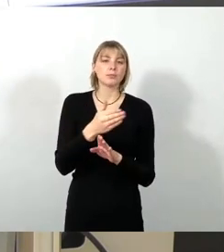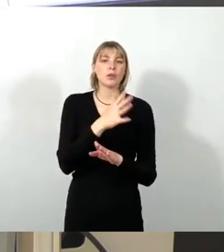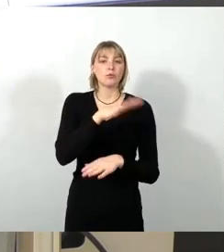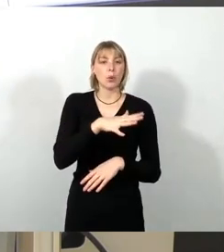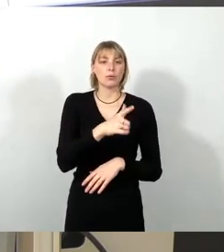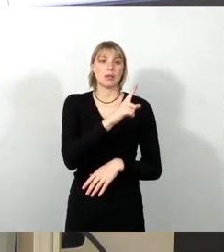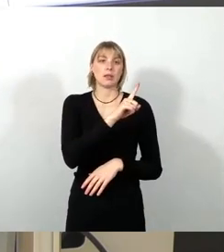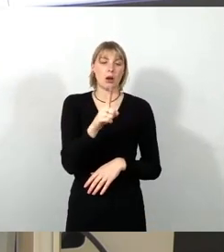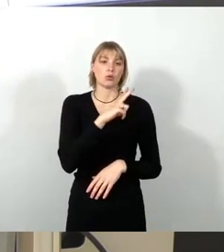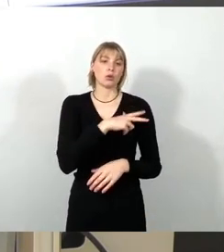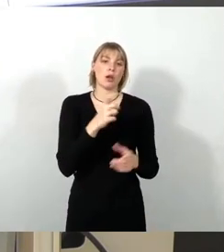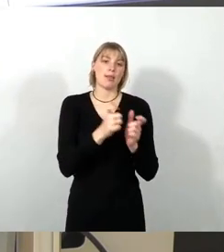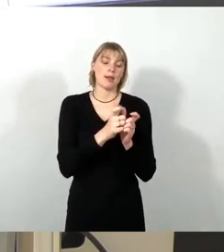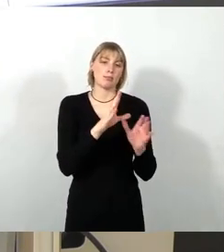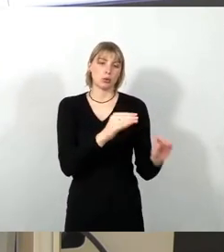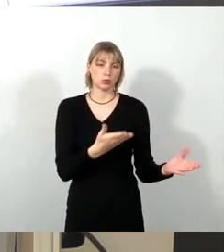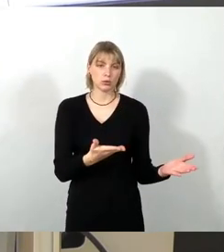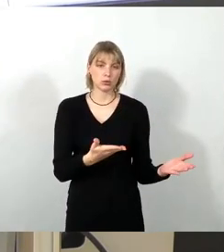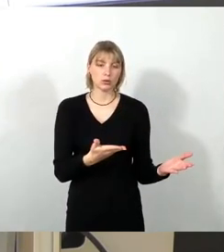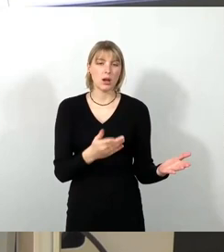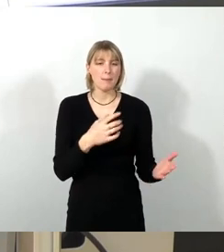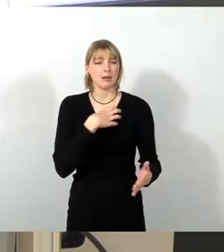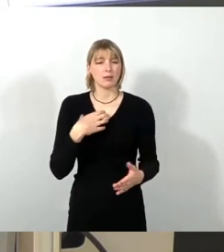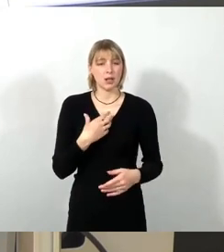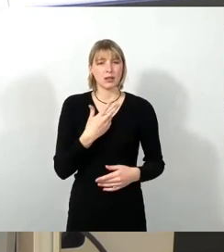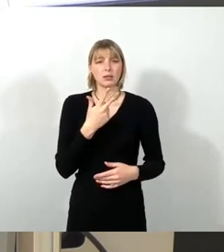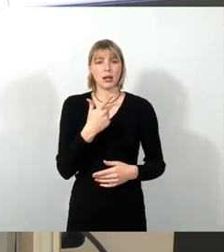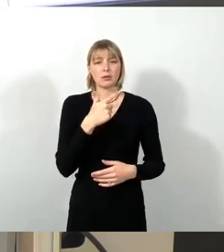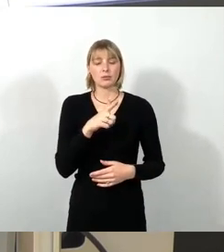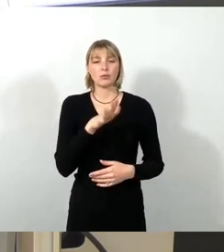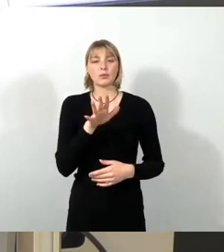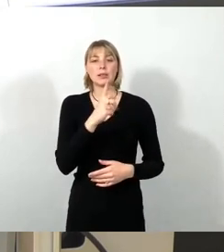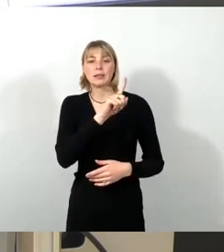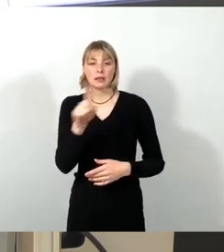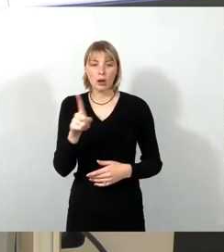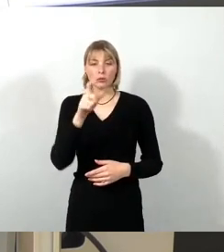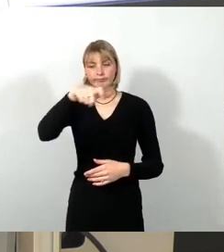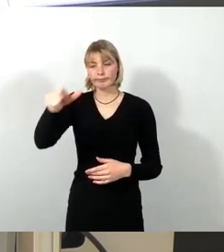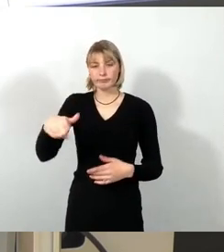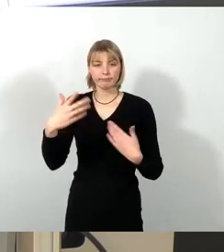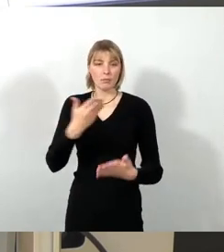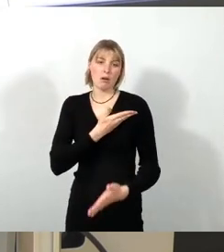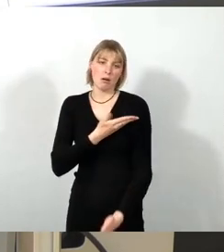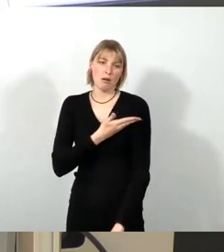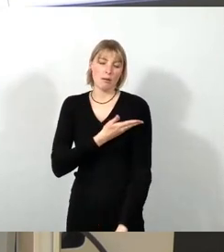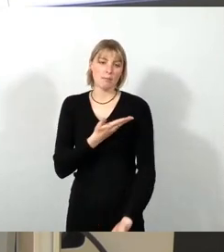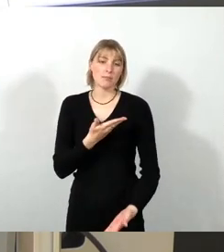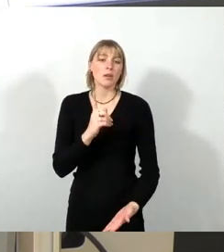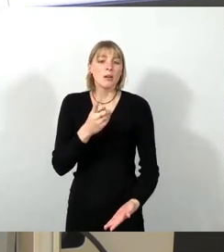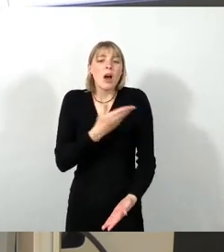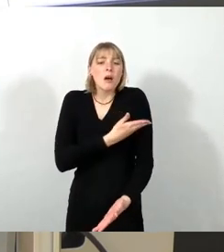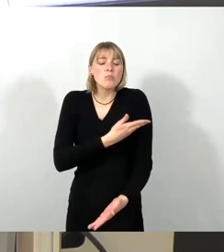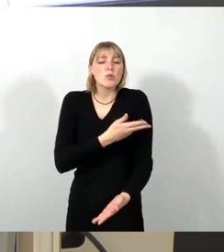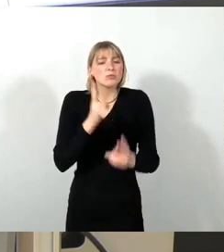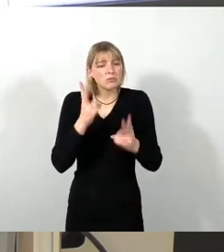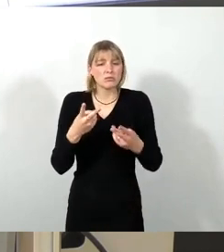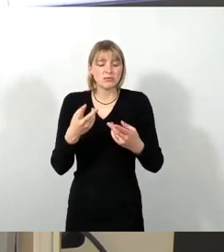gelten 73.000 Personen als arm und Armut schränkt ein, schränkt sogar massiv ein.